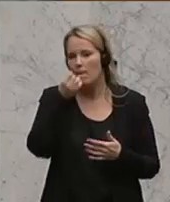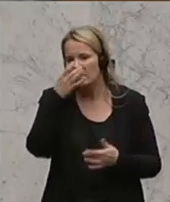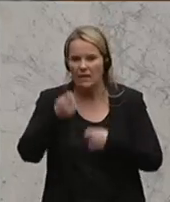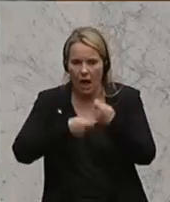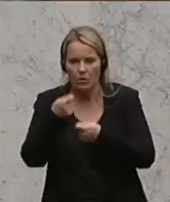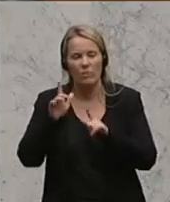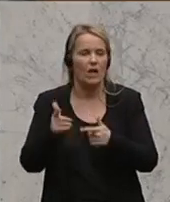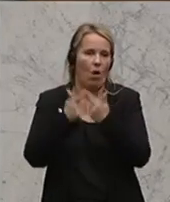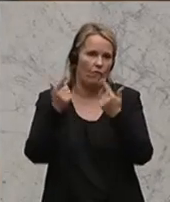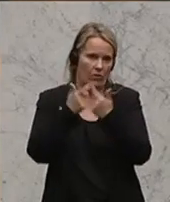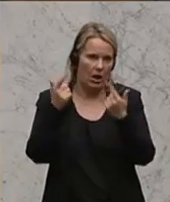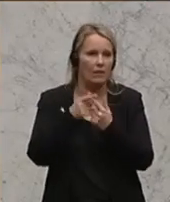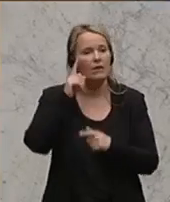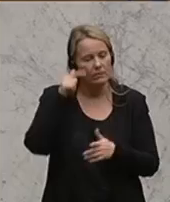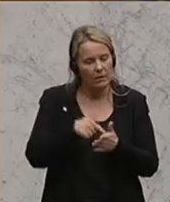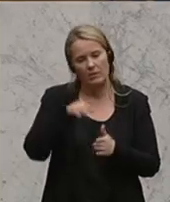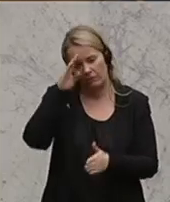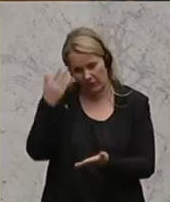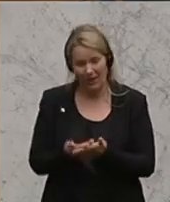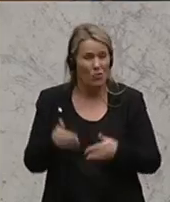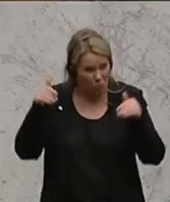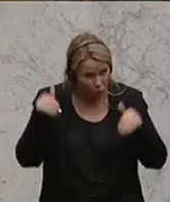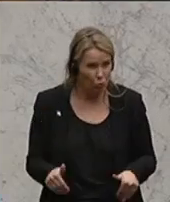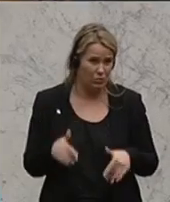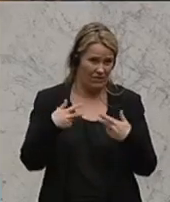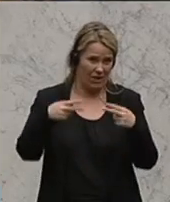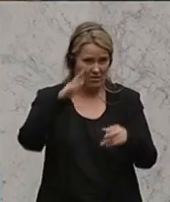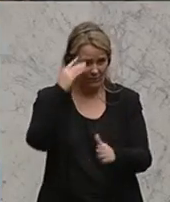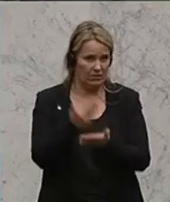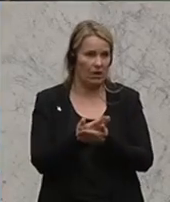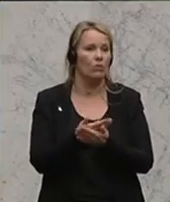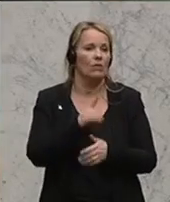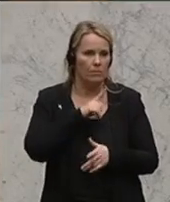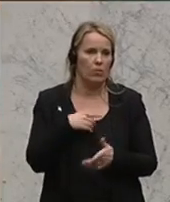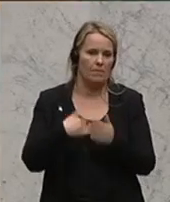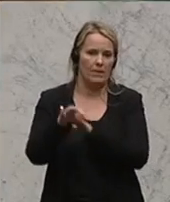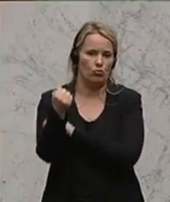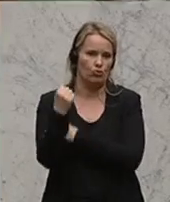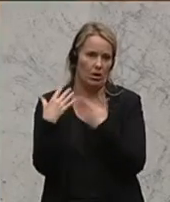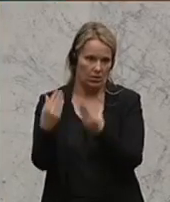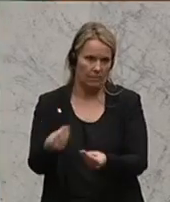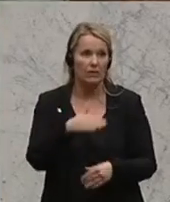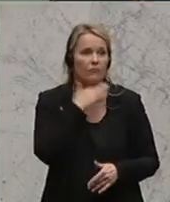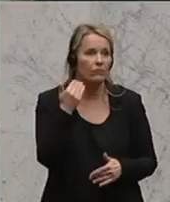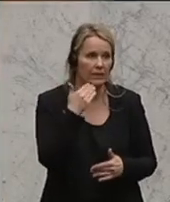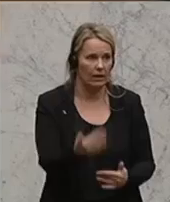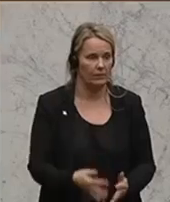aufzuklären, damit das Vertrauen und das Muss es geben der Bevölkerung in die Polizei gestärkt wird. Vielen Dank.